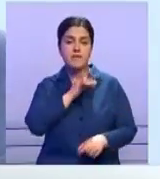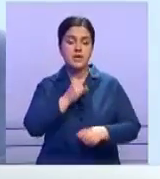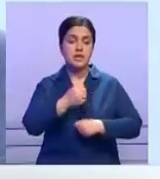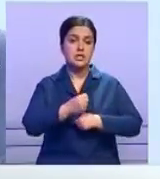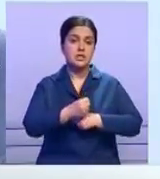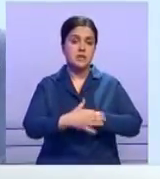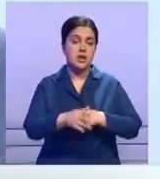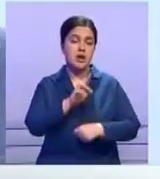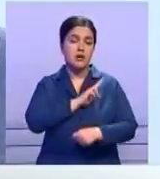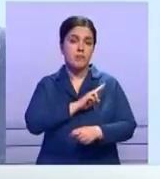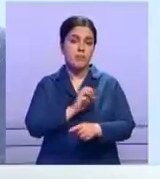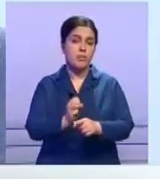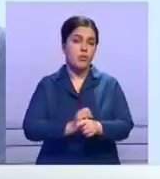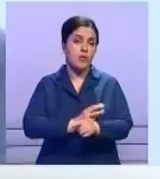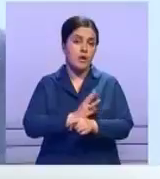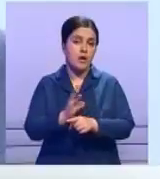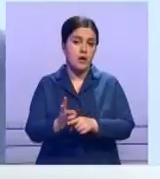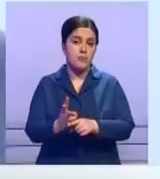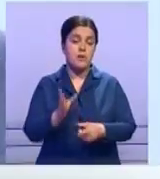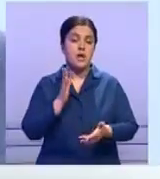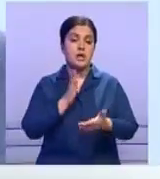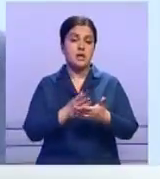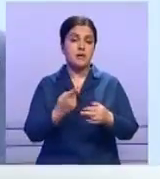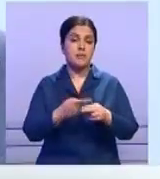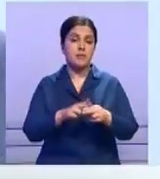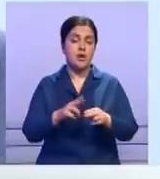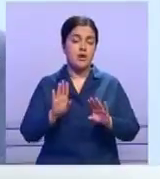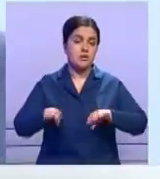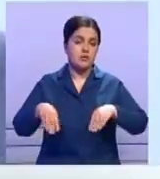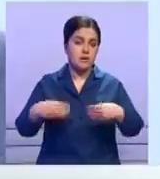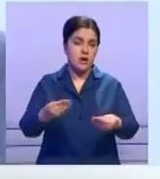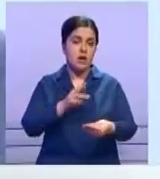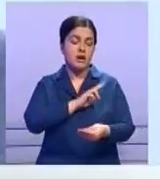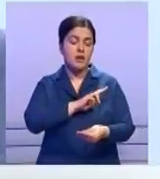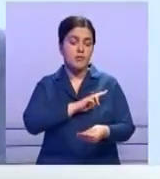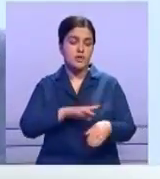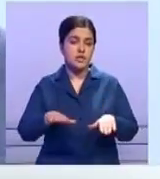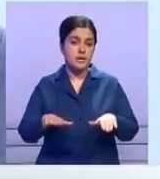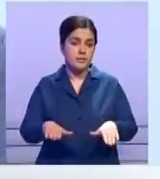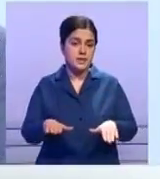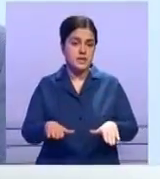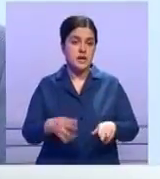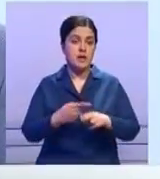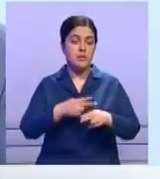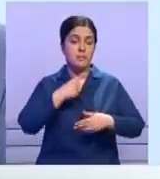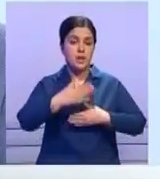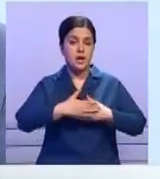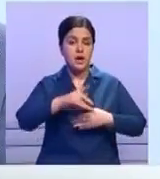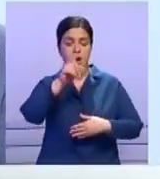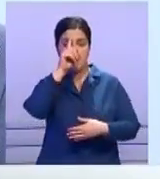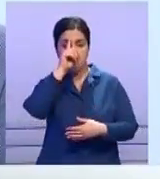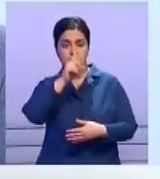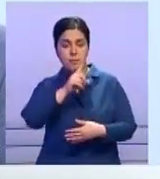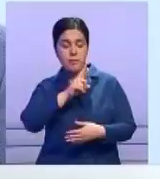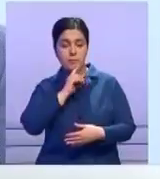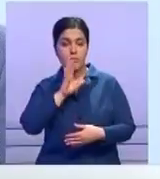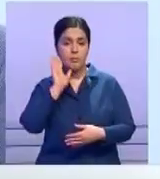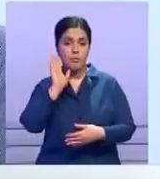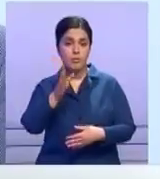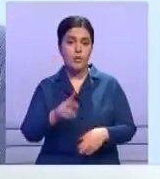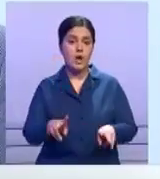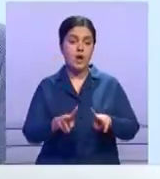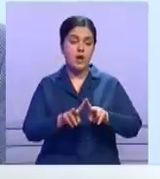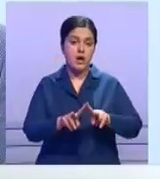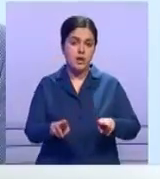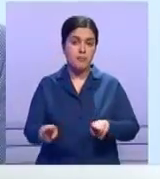регионы с трудоустройством на предложенные в ходе ярмарок вакансии рабочие места. В ближайшие полтора месяца планируем провести такие же